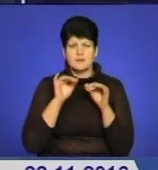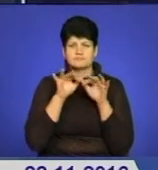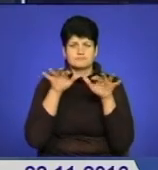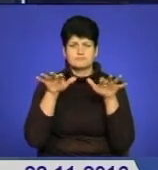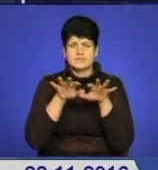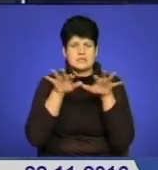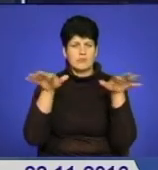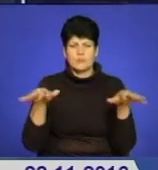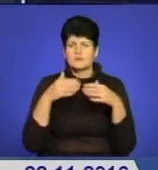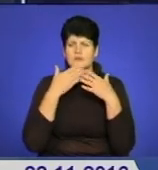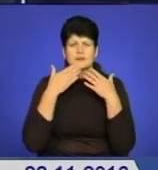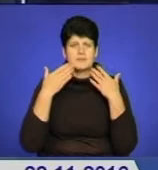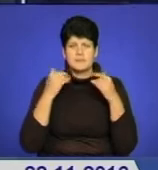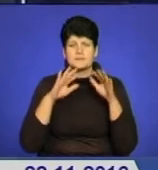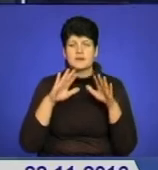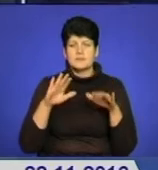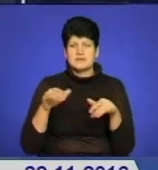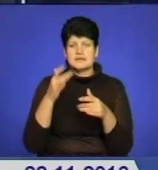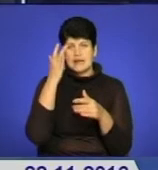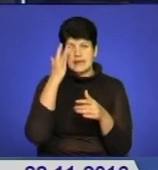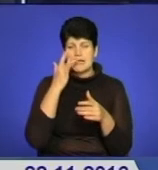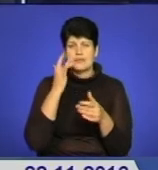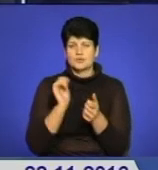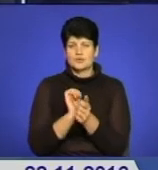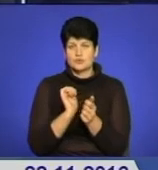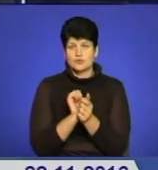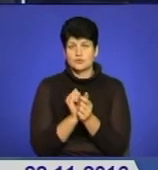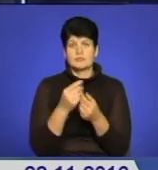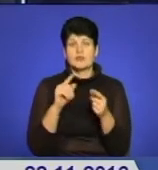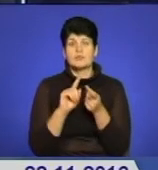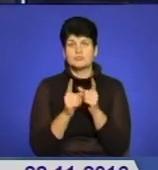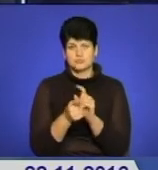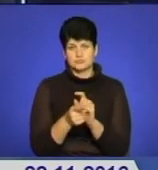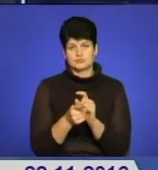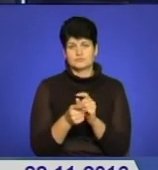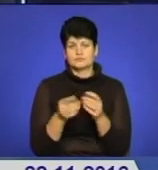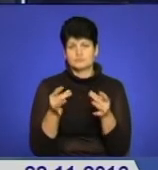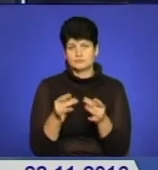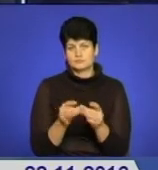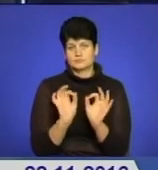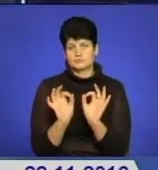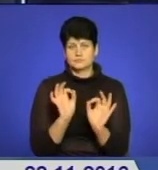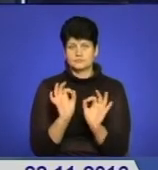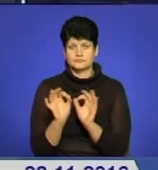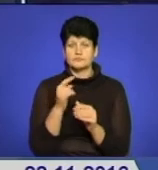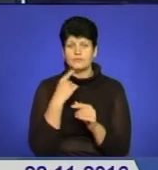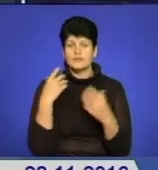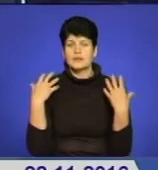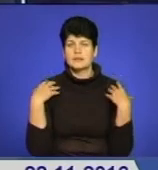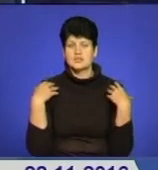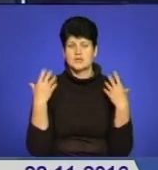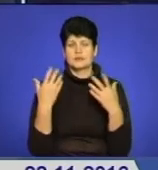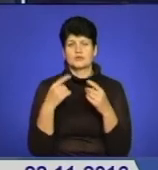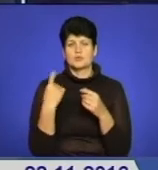Навпаки, опади післялітньої посухи наповнили ґрунт вологою, розповідає начальник відділу техногенно-екологічної безпеки